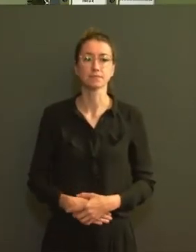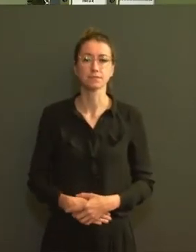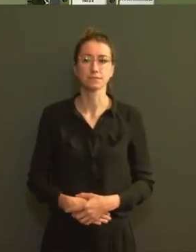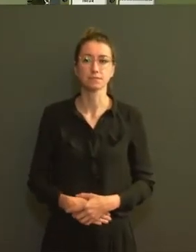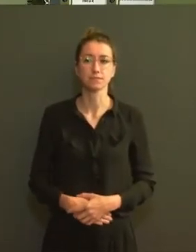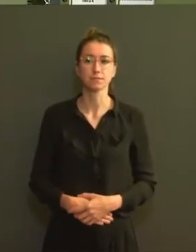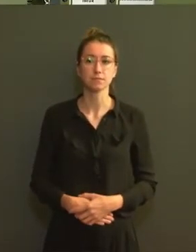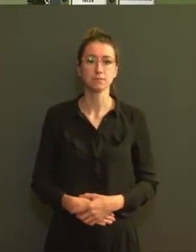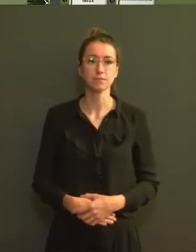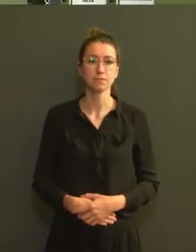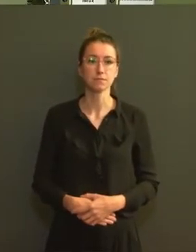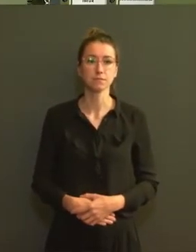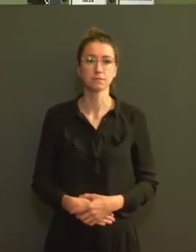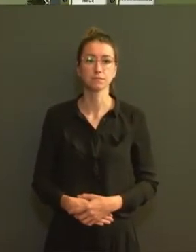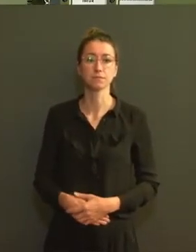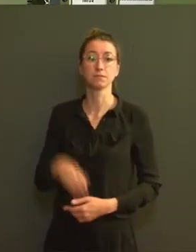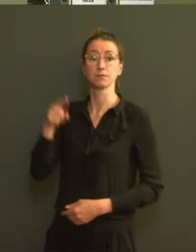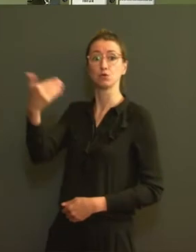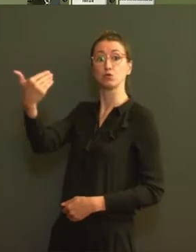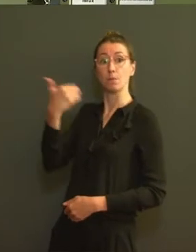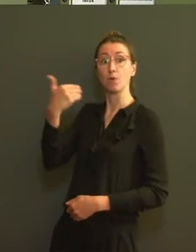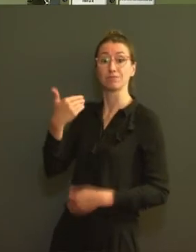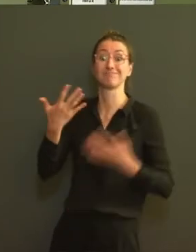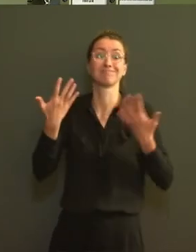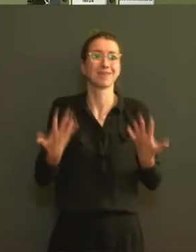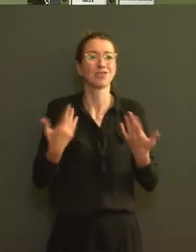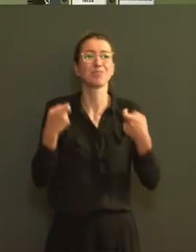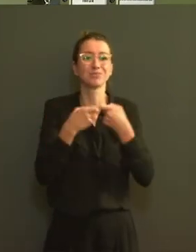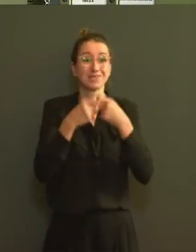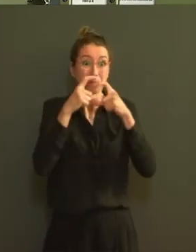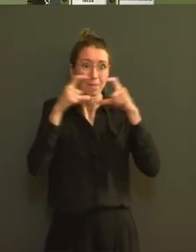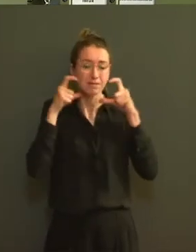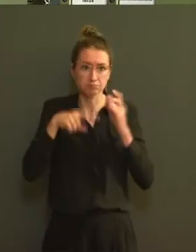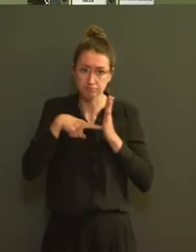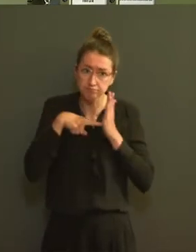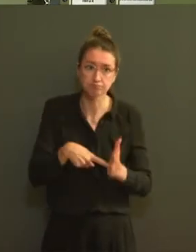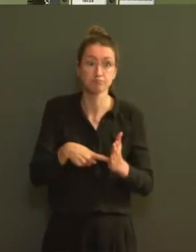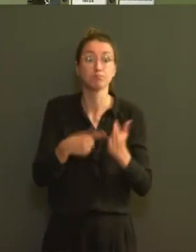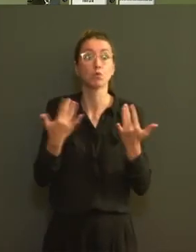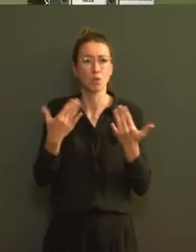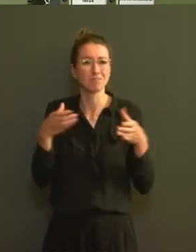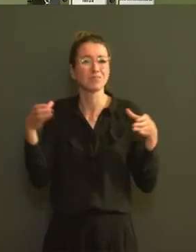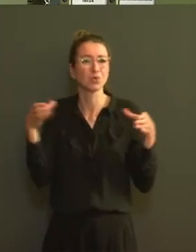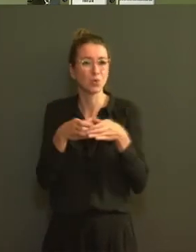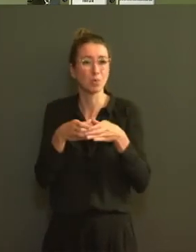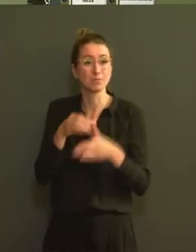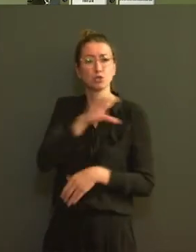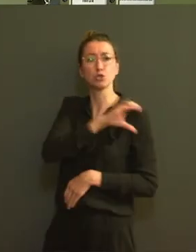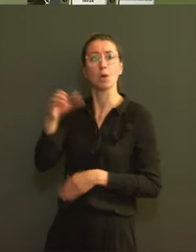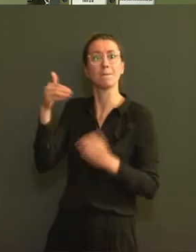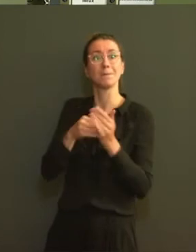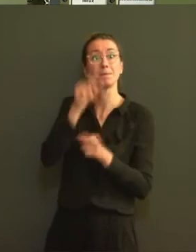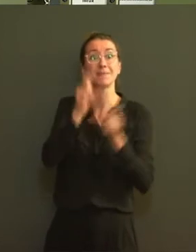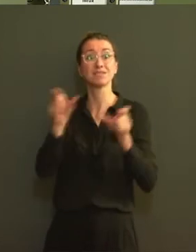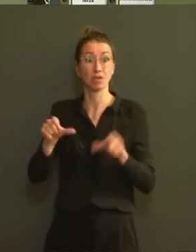Le masque est obligatoire à Bruxelles car le seuil de 50 cas pour 100 000 habitants est franchi. Sur quelle base scientifique repose